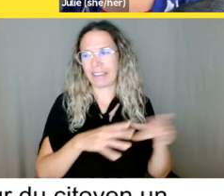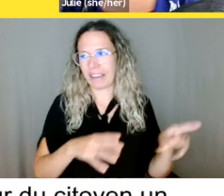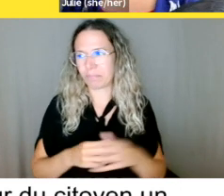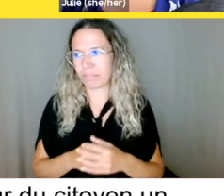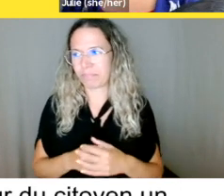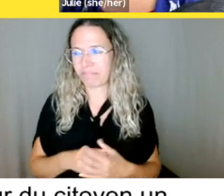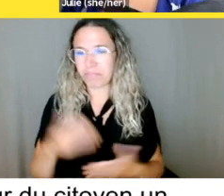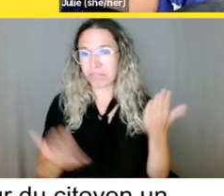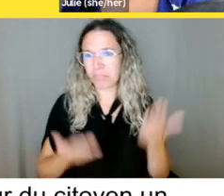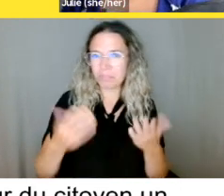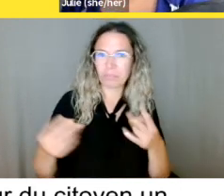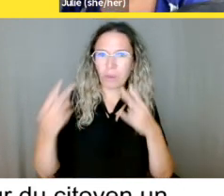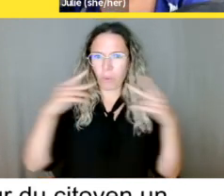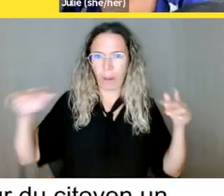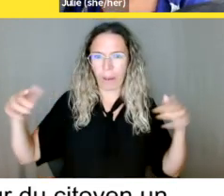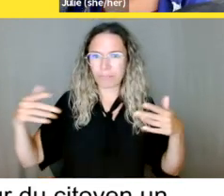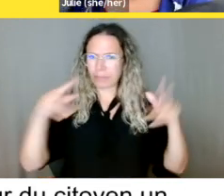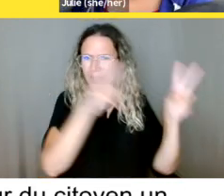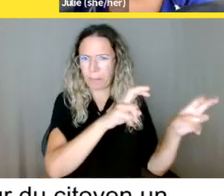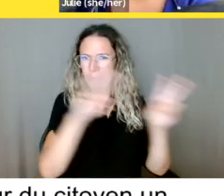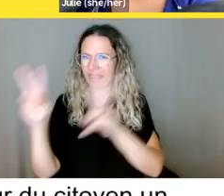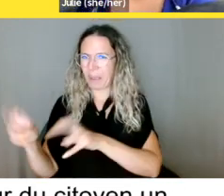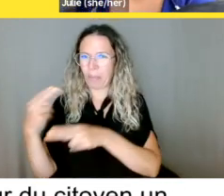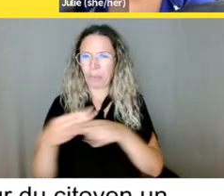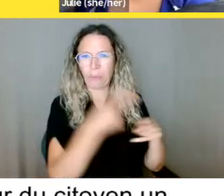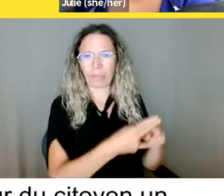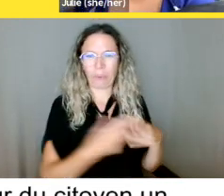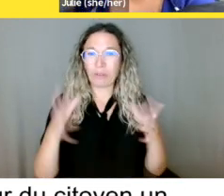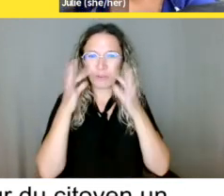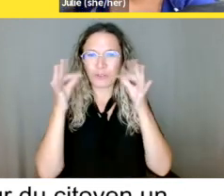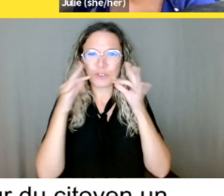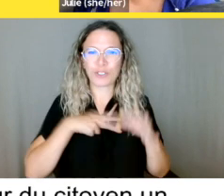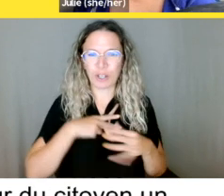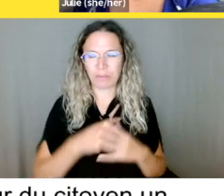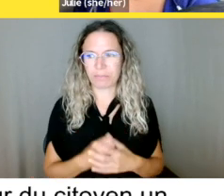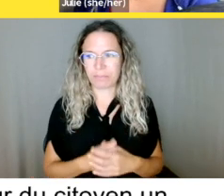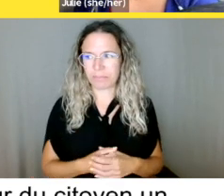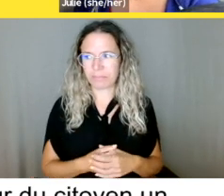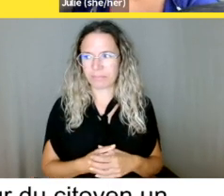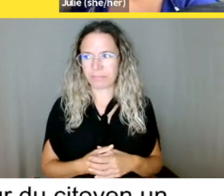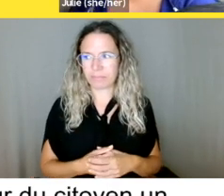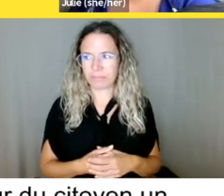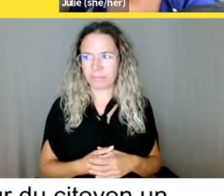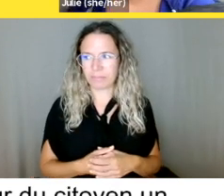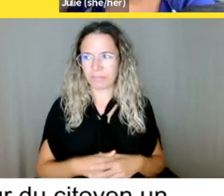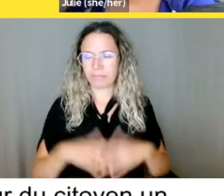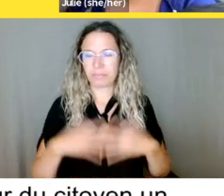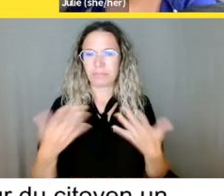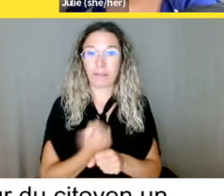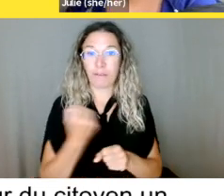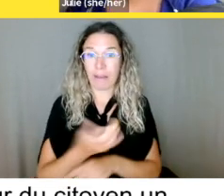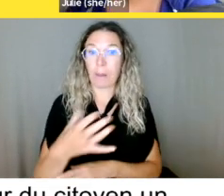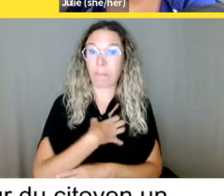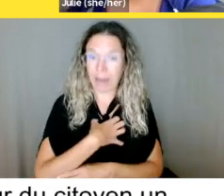Donc, vous déposez une plainte. Ça peut se faire par courriel. Il y a également des formulaires que vous